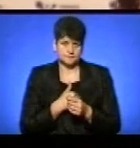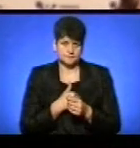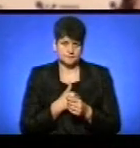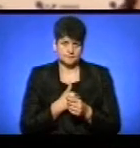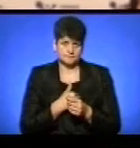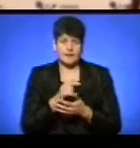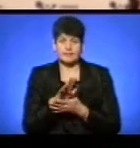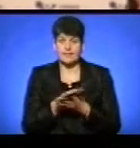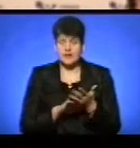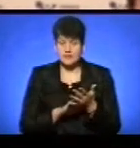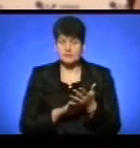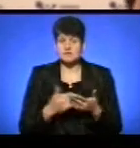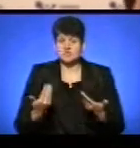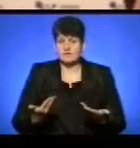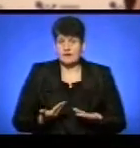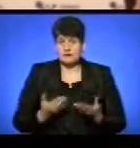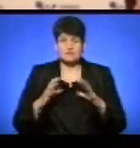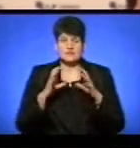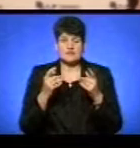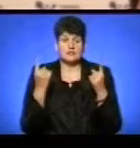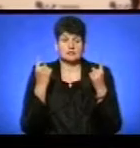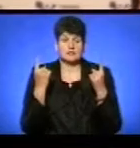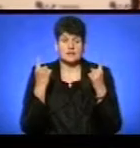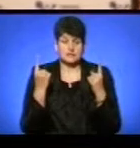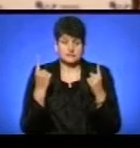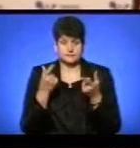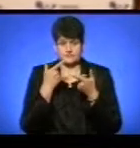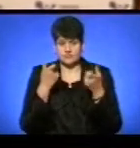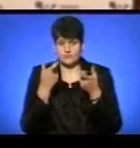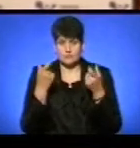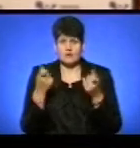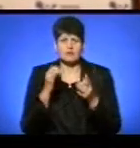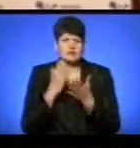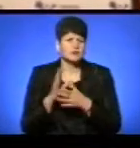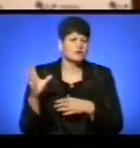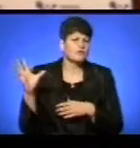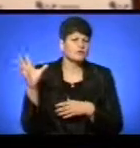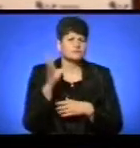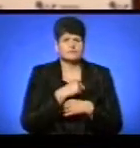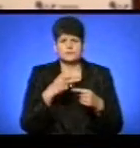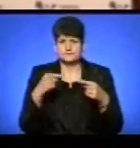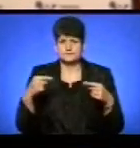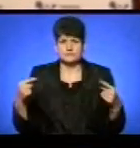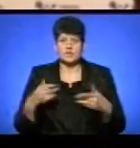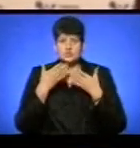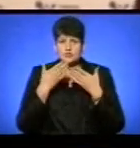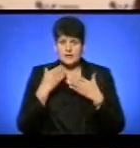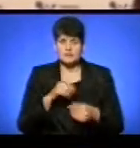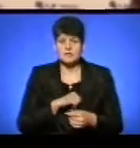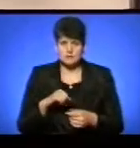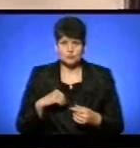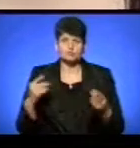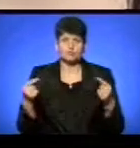ми зараз живемо в світі шаленого потоку інформацій. Інформації є всюди і безліч. Читати самому точно